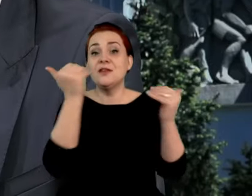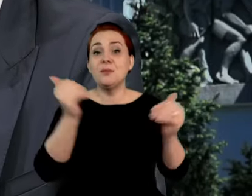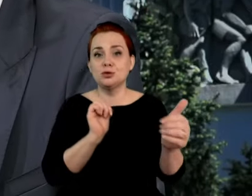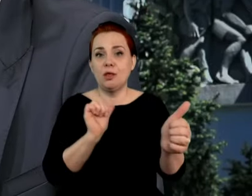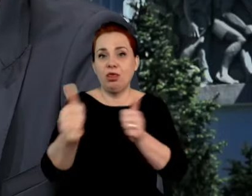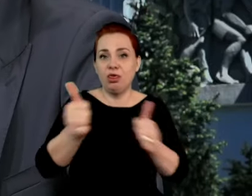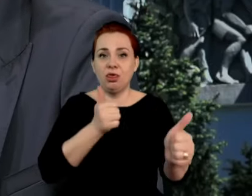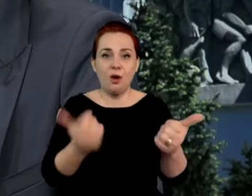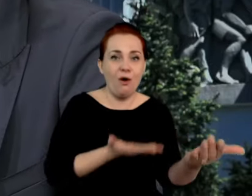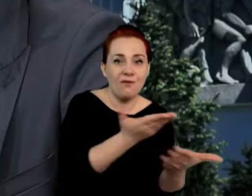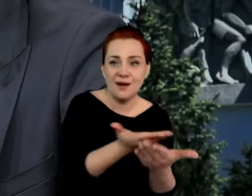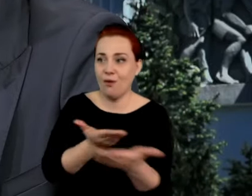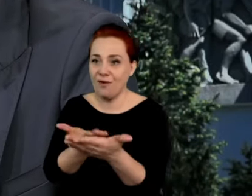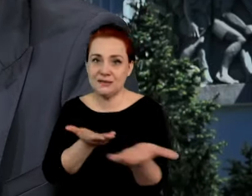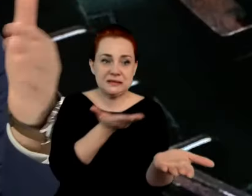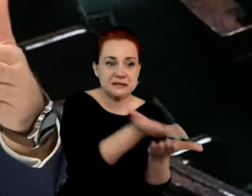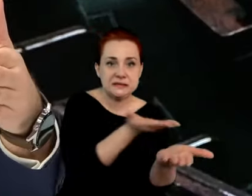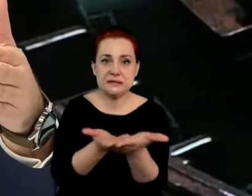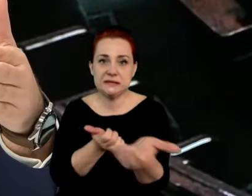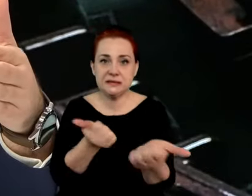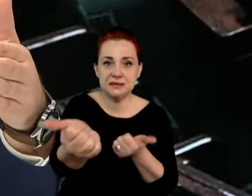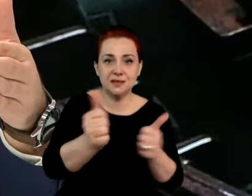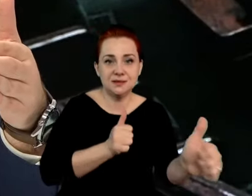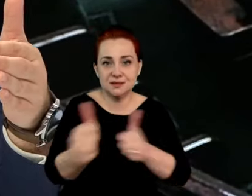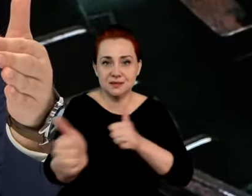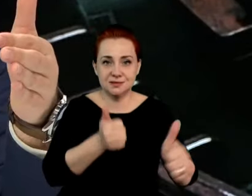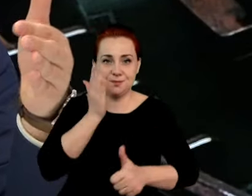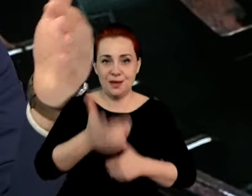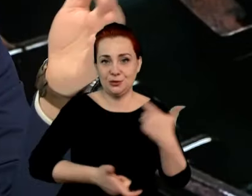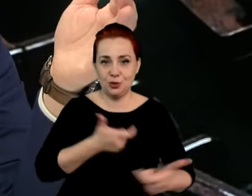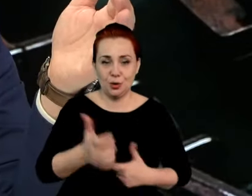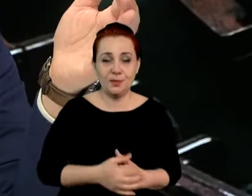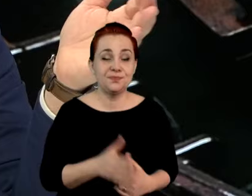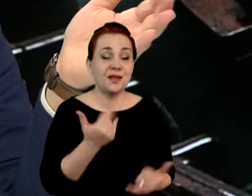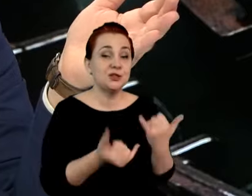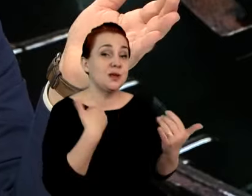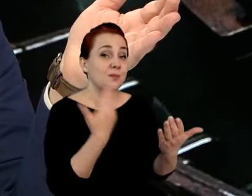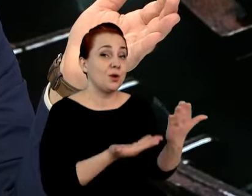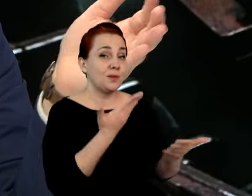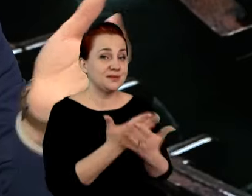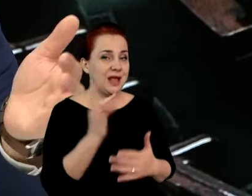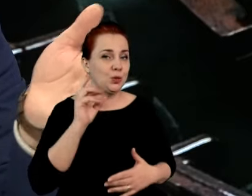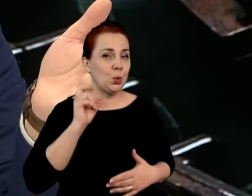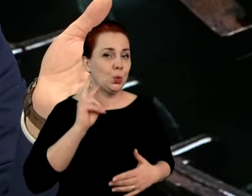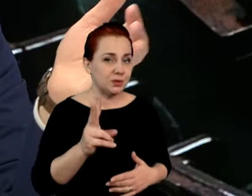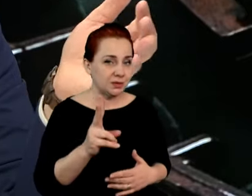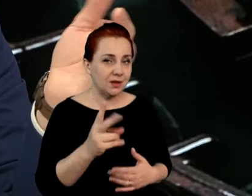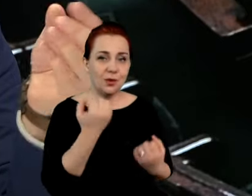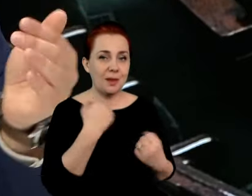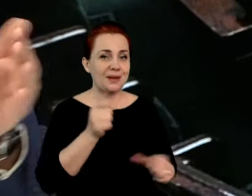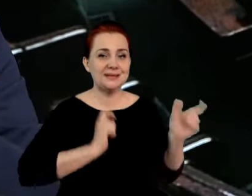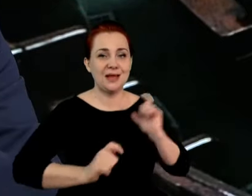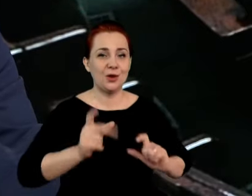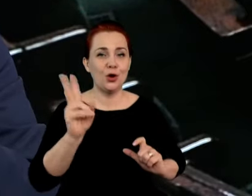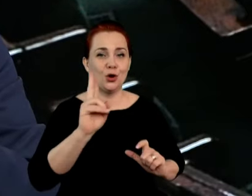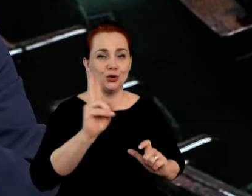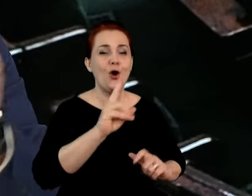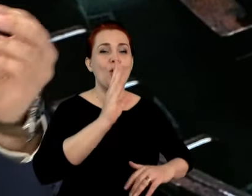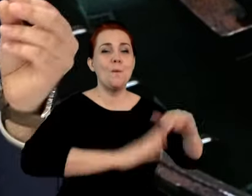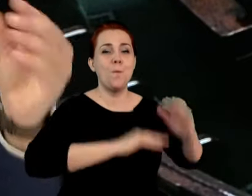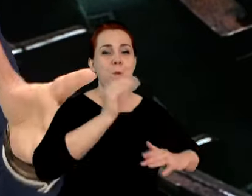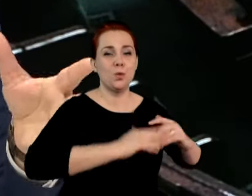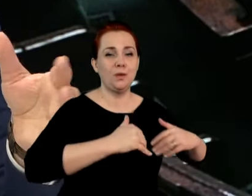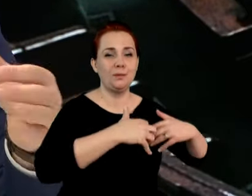ofertami, które my przedstawiamy. Na waszą propozycję i na propozycję Donalda Tuska to chyba najbardziej zadowoleni są deweloperzy, którzy już zacierają